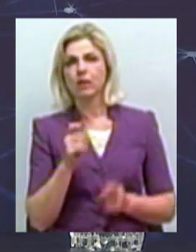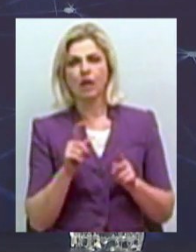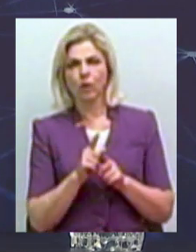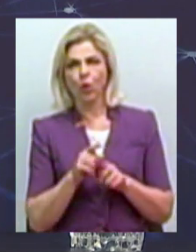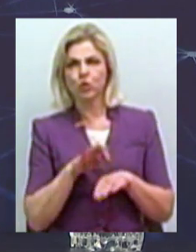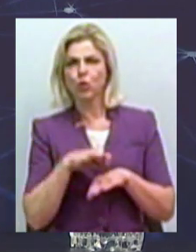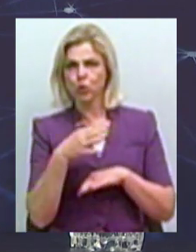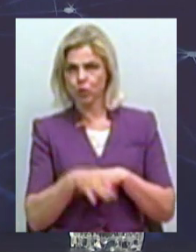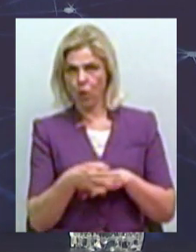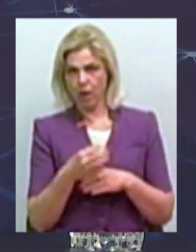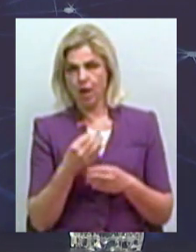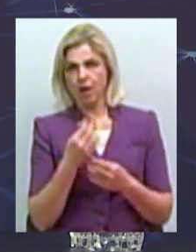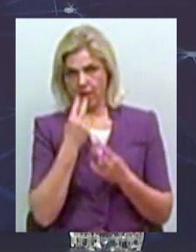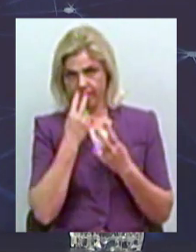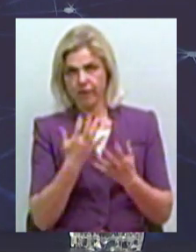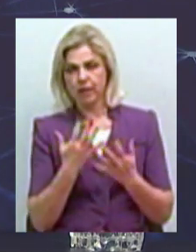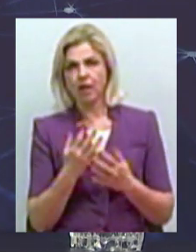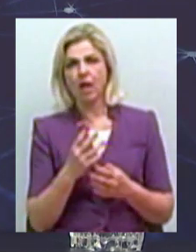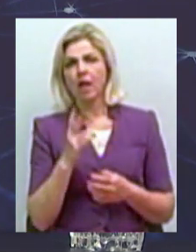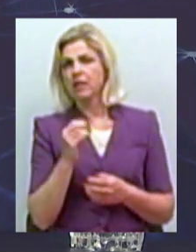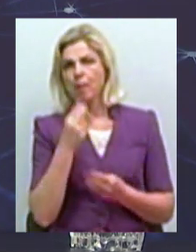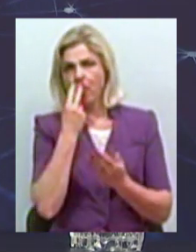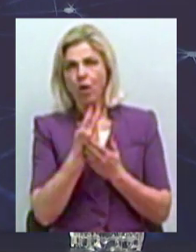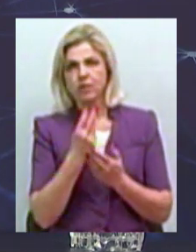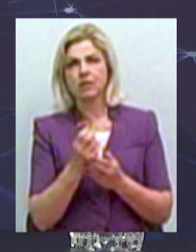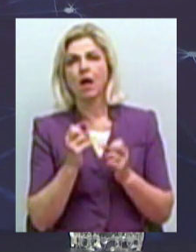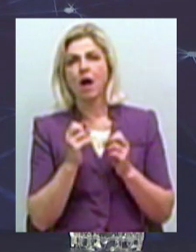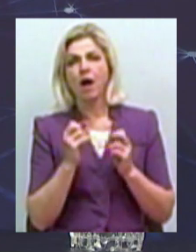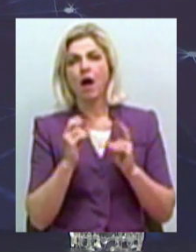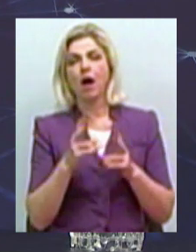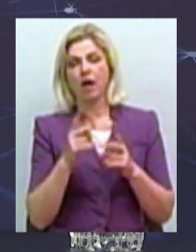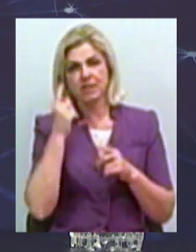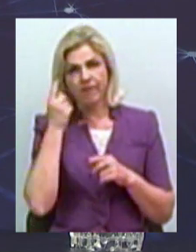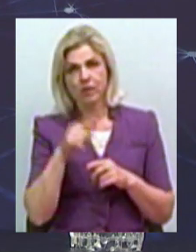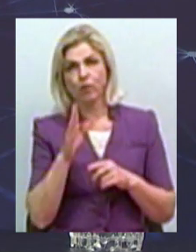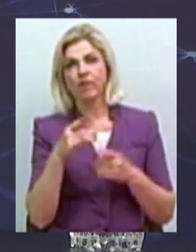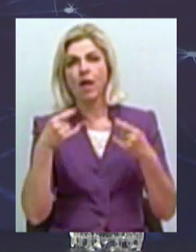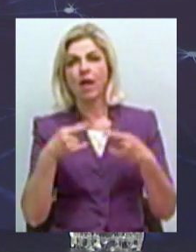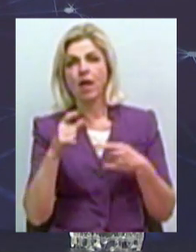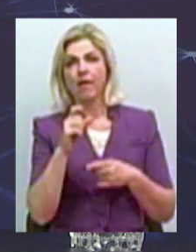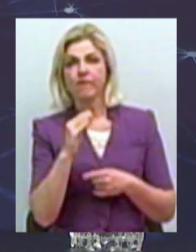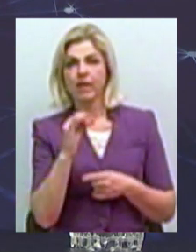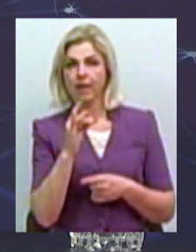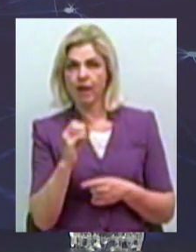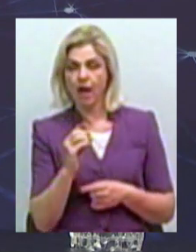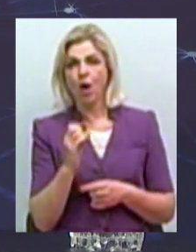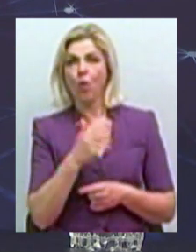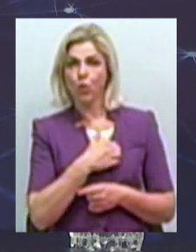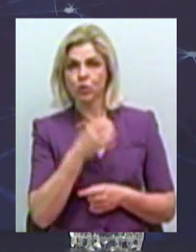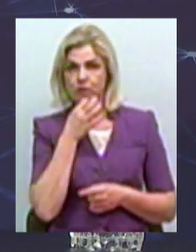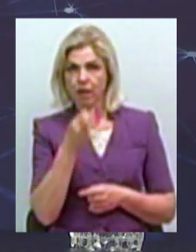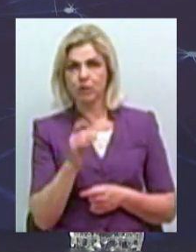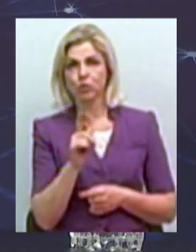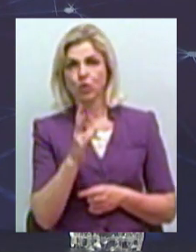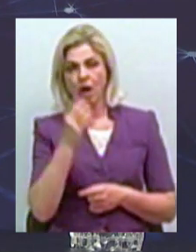жорсткою. Це не показують, як, звісно, в ефірах, але хочу сказати, що на